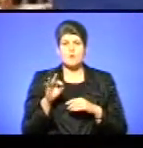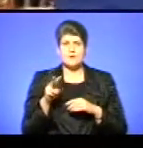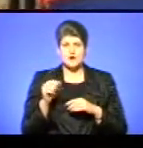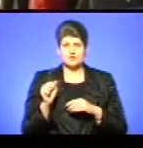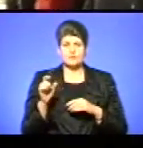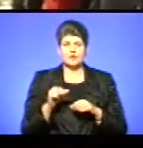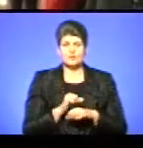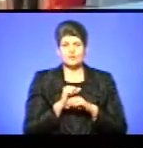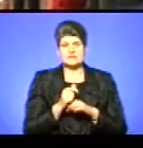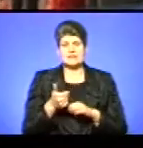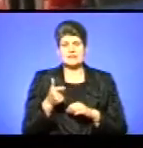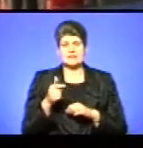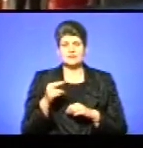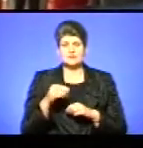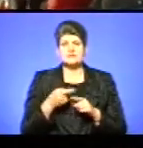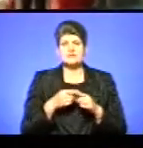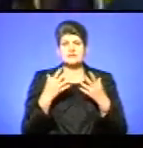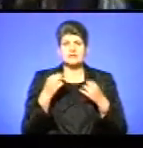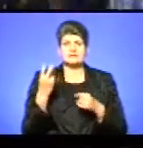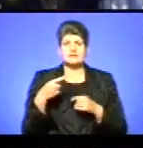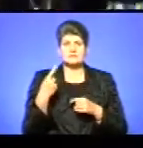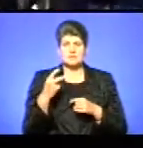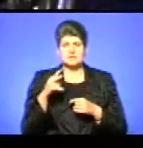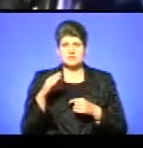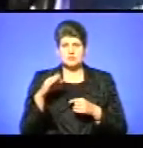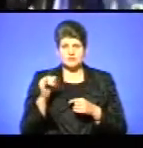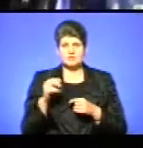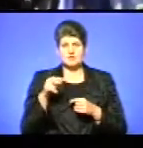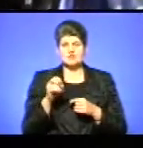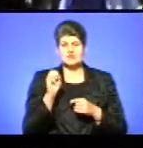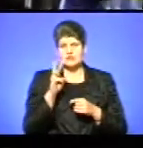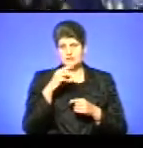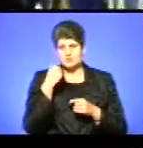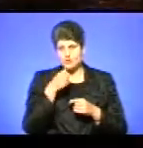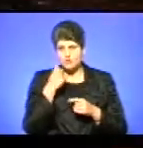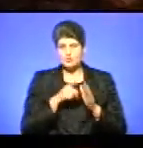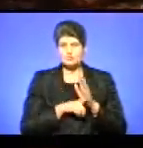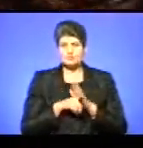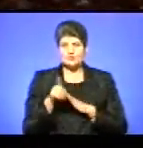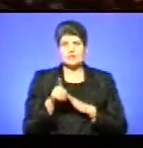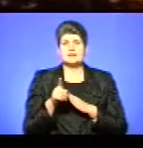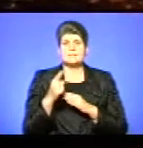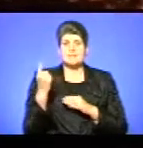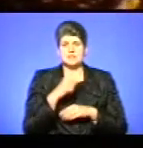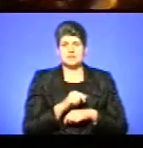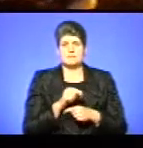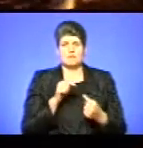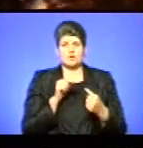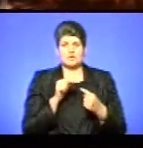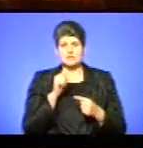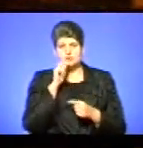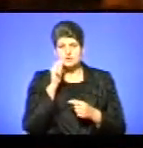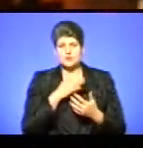Революцію гідності. У цей день, 21 листопада 2013 року, розпочались перші протести української